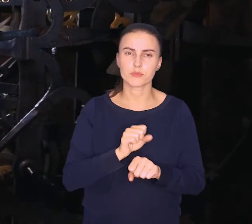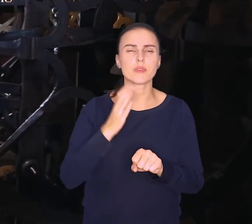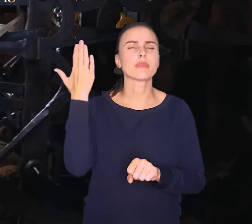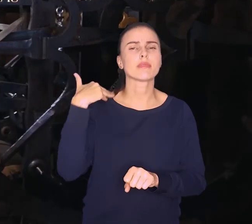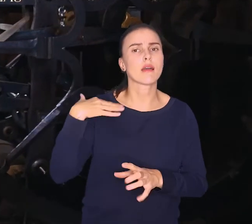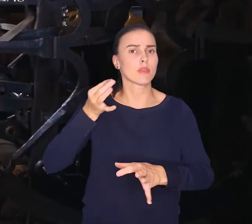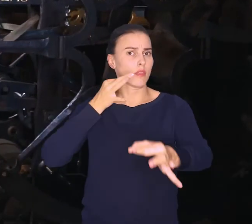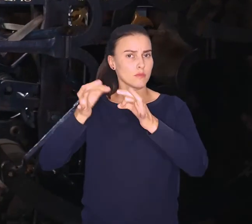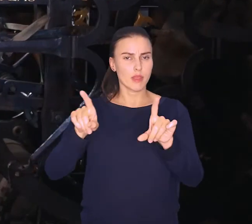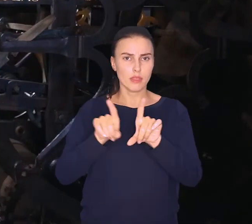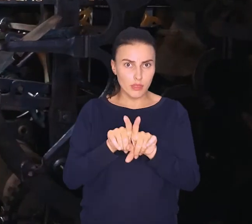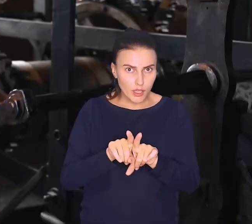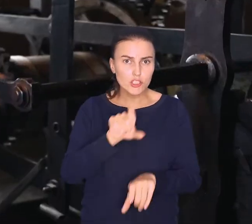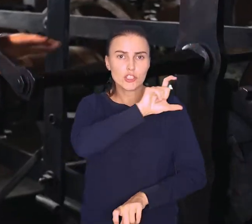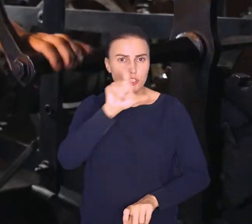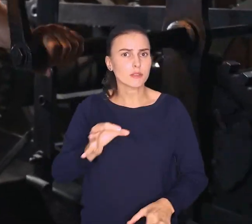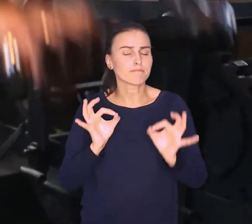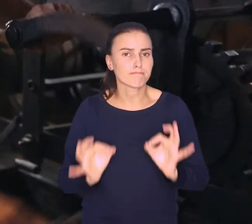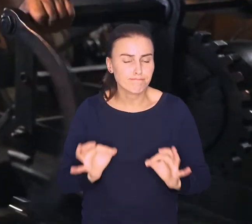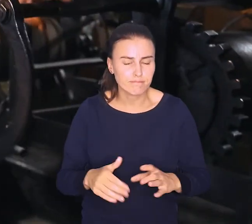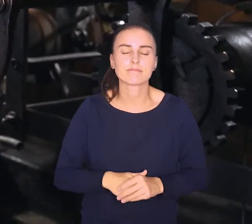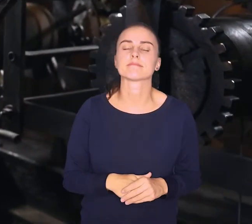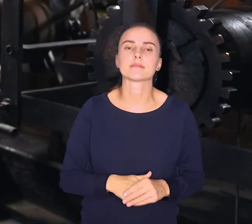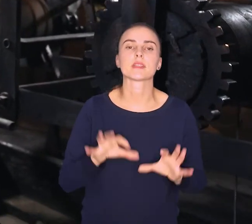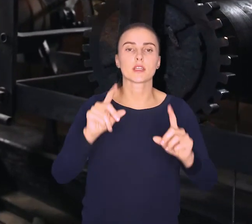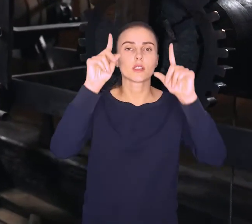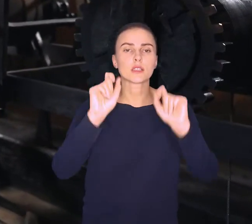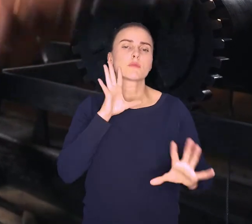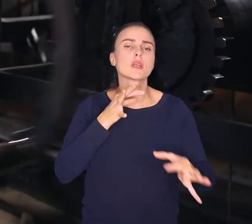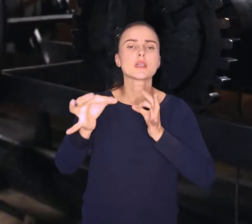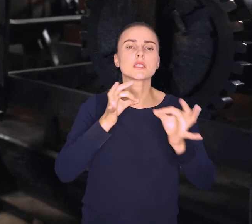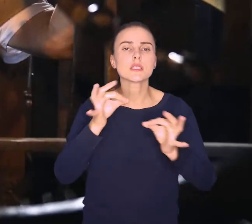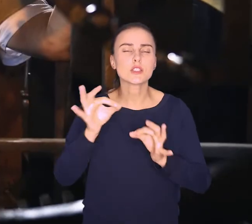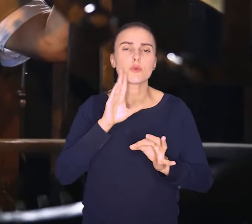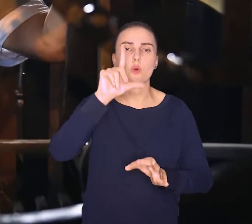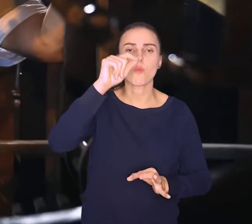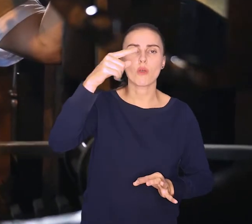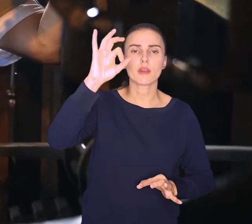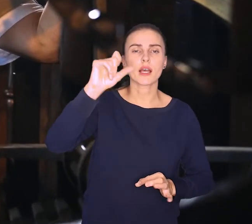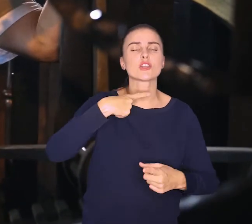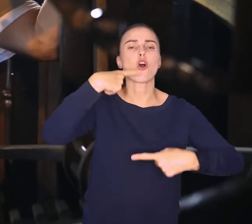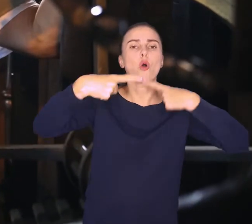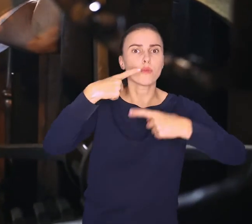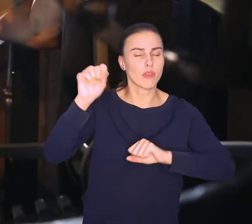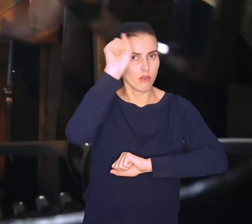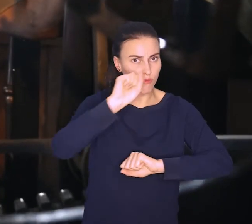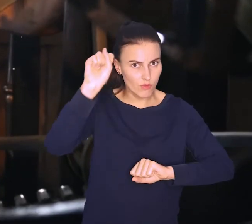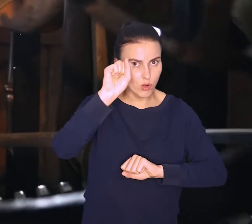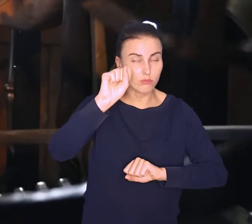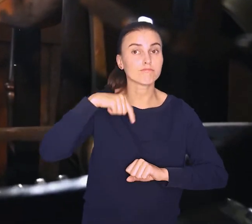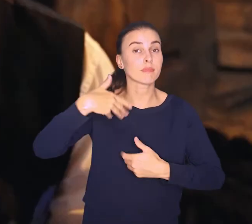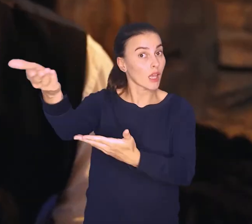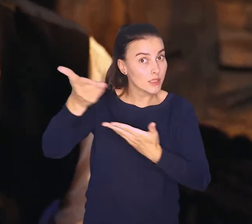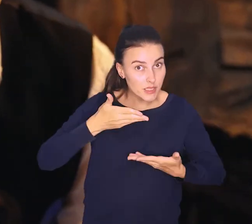Dzieje najdawniejsze i te bardziej współczesne. Ruszamy z historycznym podcastem Opowiedzmy Wrocław.